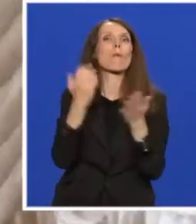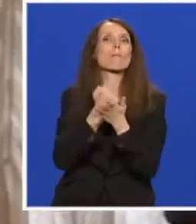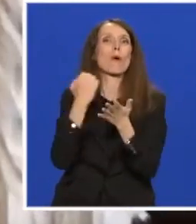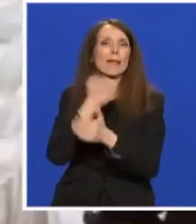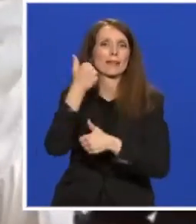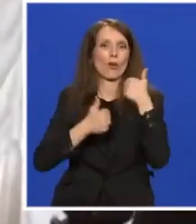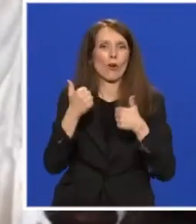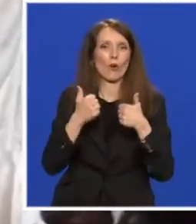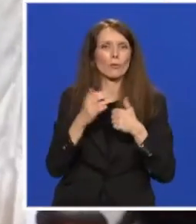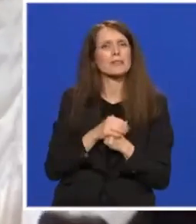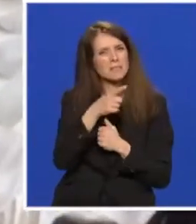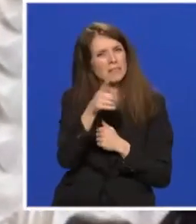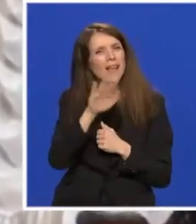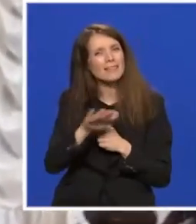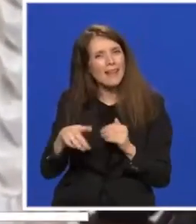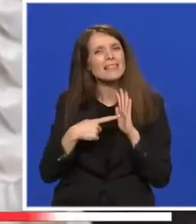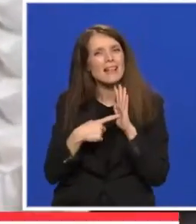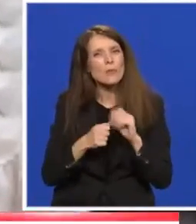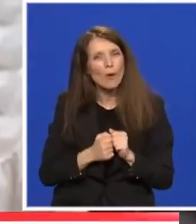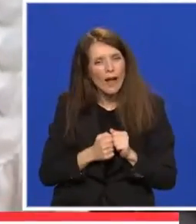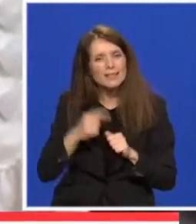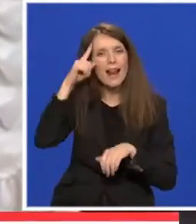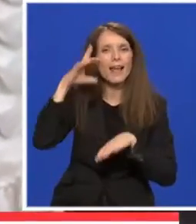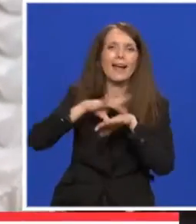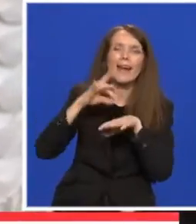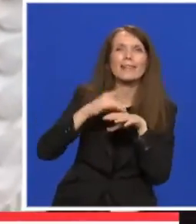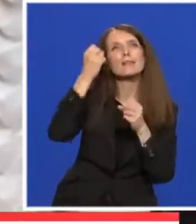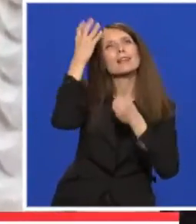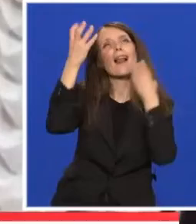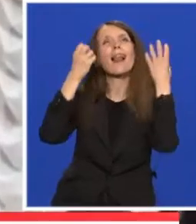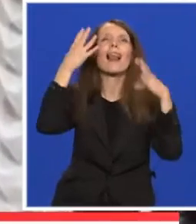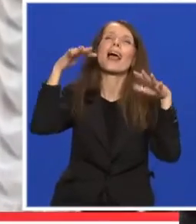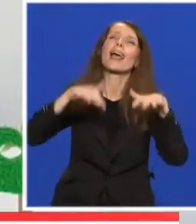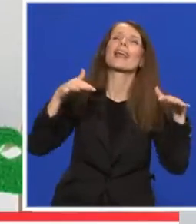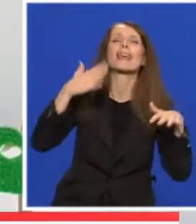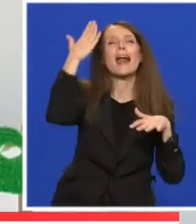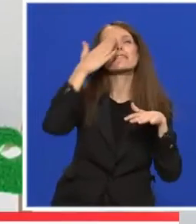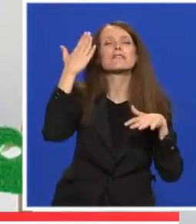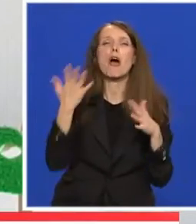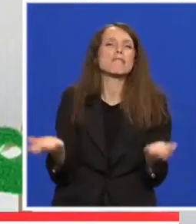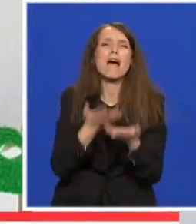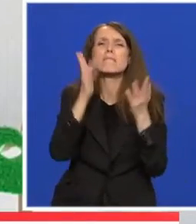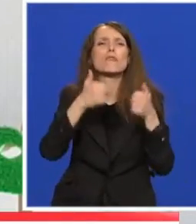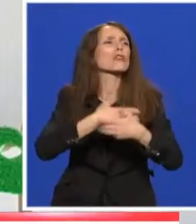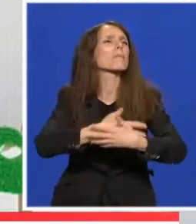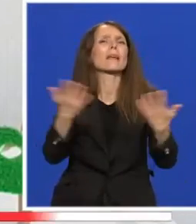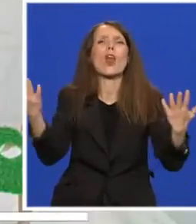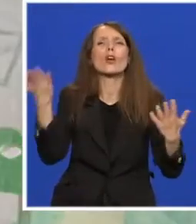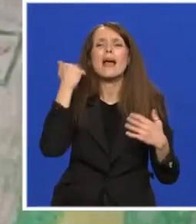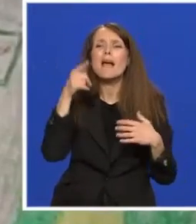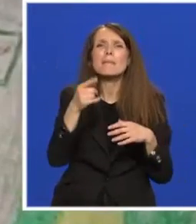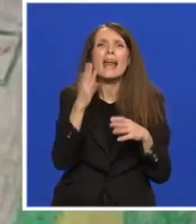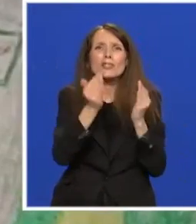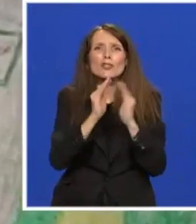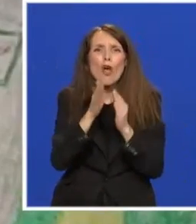Deca su još jednom pokazala da za kreativnost, maštu, igru i snove ne postoje granice. Njihove radne sobe nikada ranije nisu